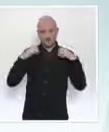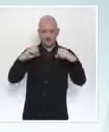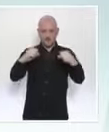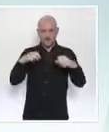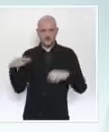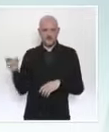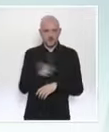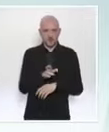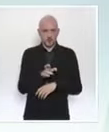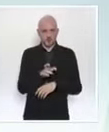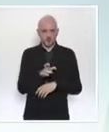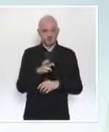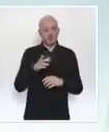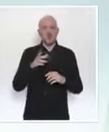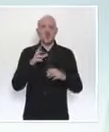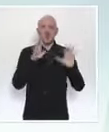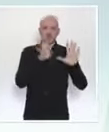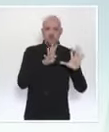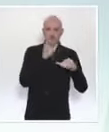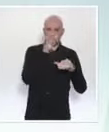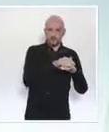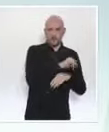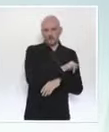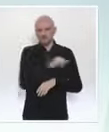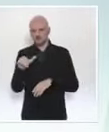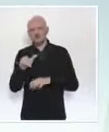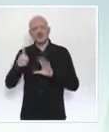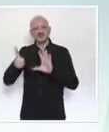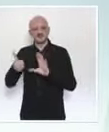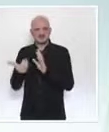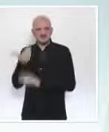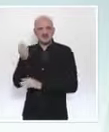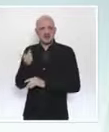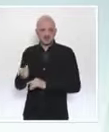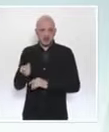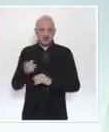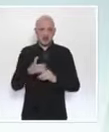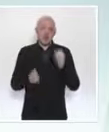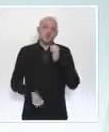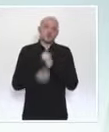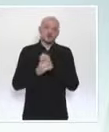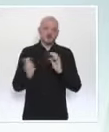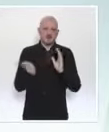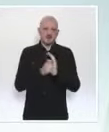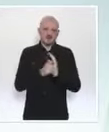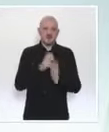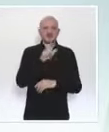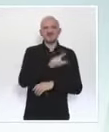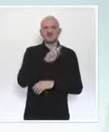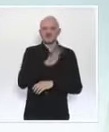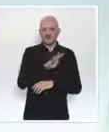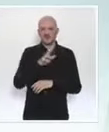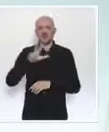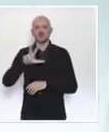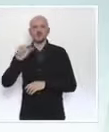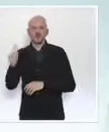à 6 heures du matin, sauf pour les réveillons des 24 et 31 décembre. Les déplacements seront autorisés